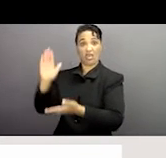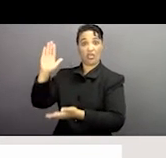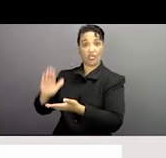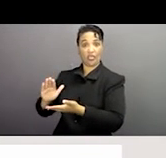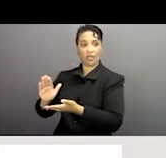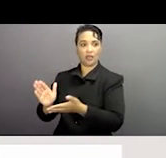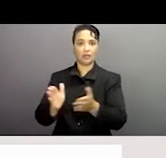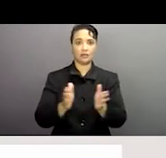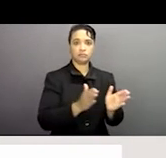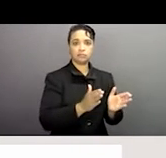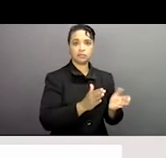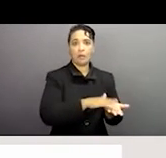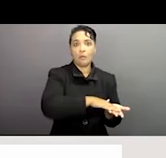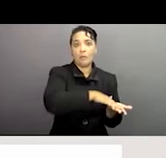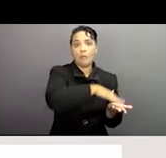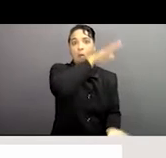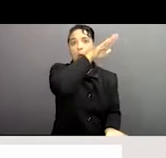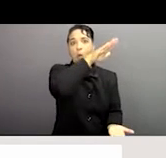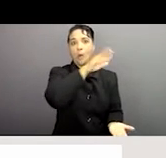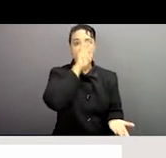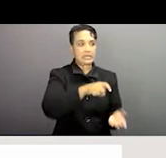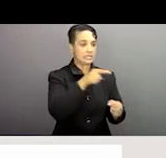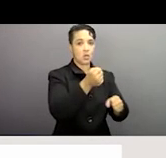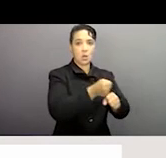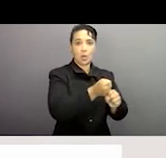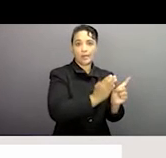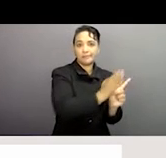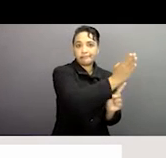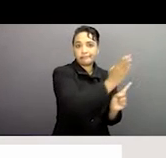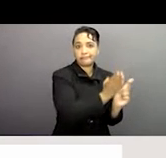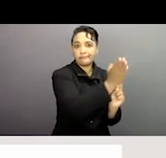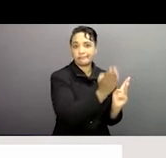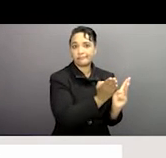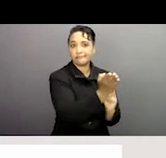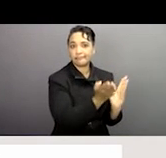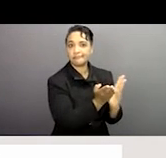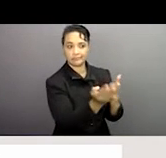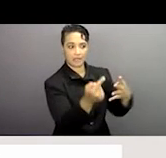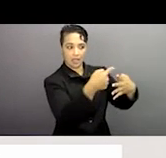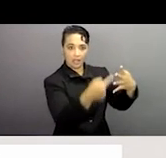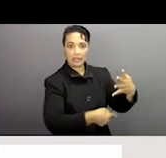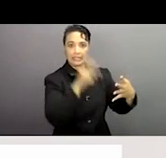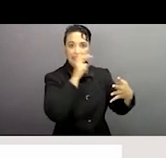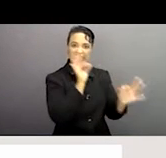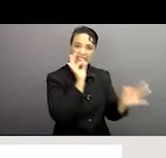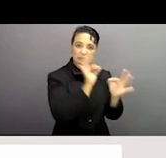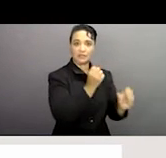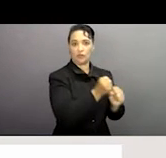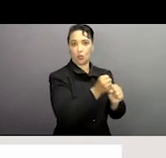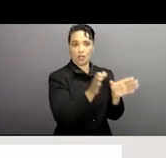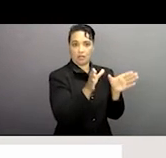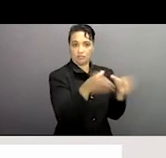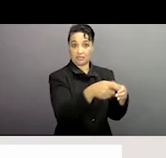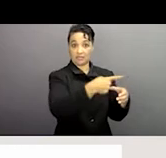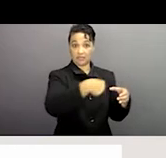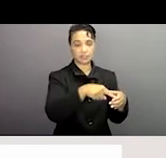notre côté, y a eu aussi cette demande très importante, d'augmentation aussi de travail,